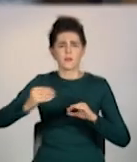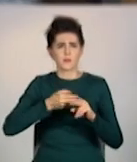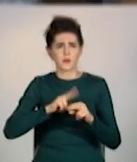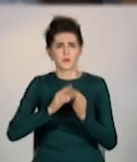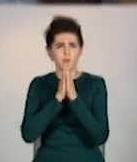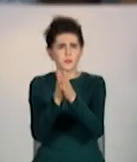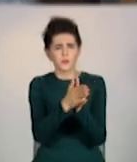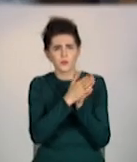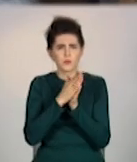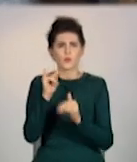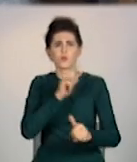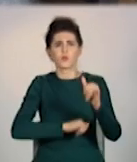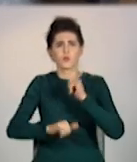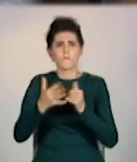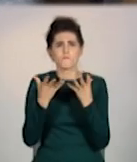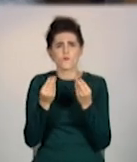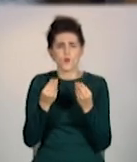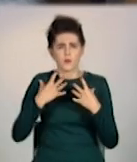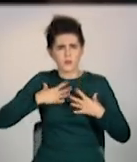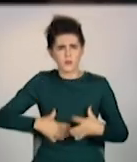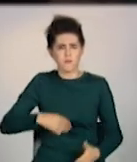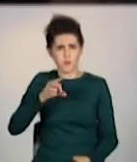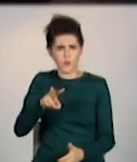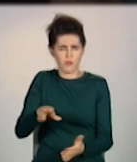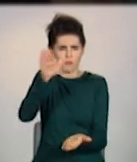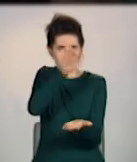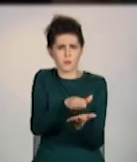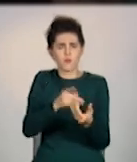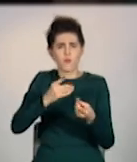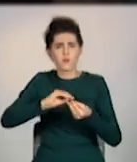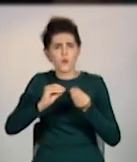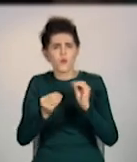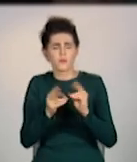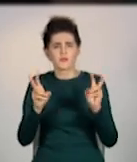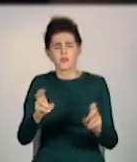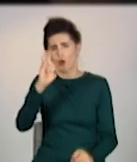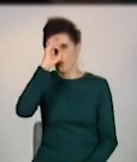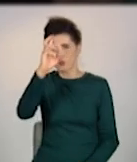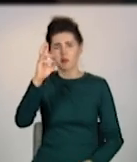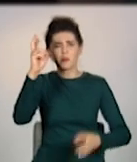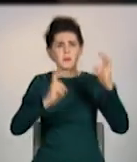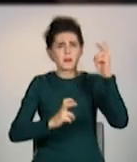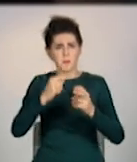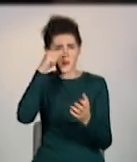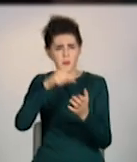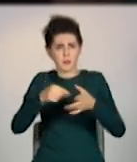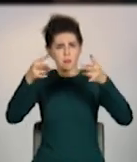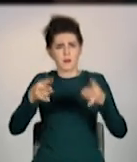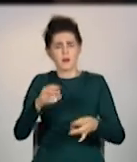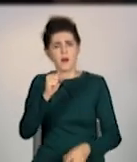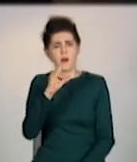люди вимушені класти усе одно на мокру підлогу. Проблема в тому, що на державному підприємі відбувала аварія.